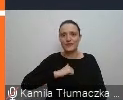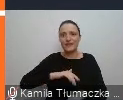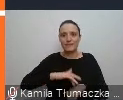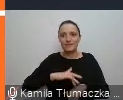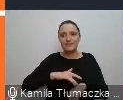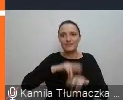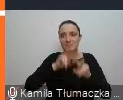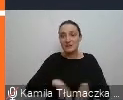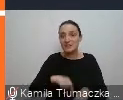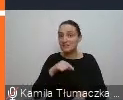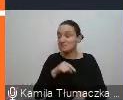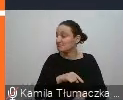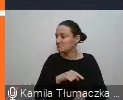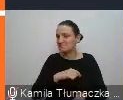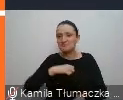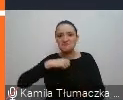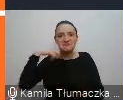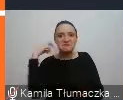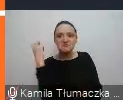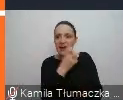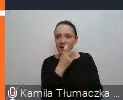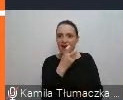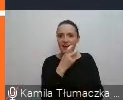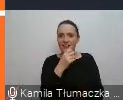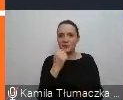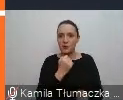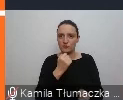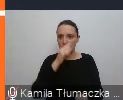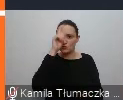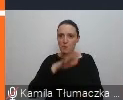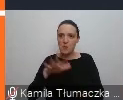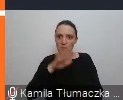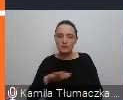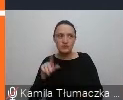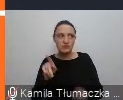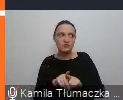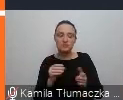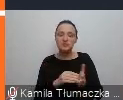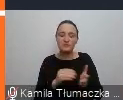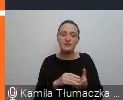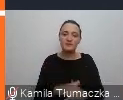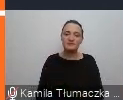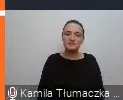tych badań, bo one mogą być arcyciekawe i naprawdę społecznie potrzebne,